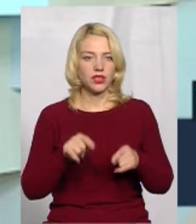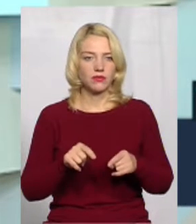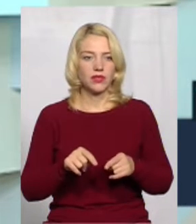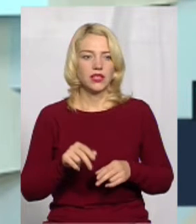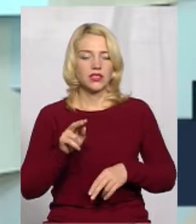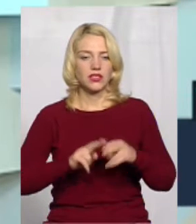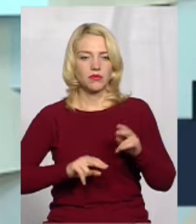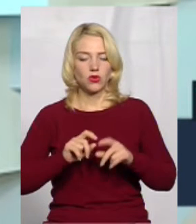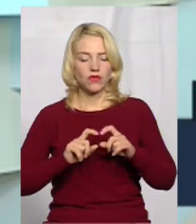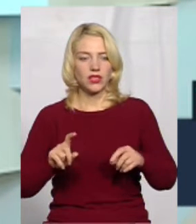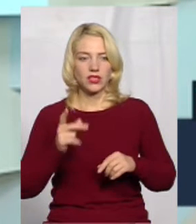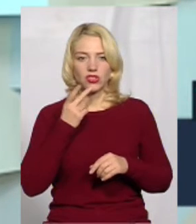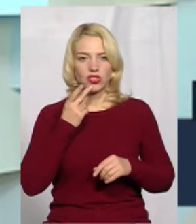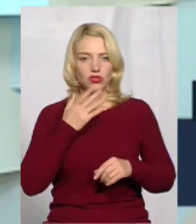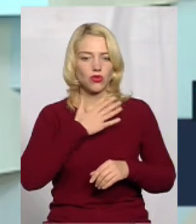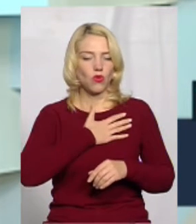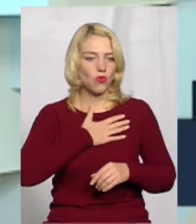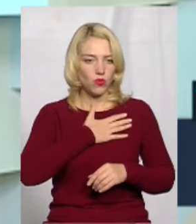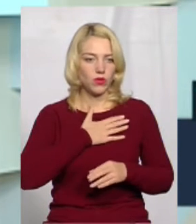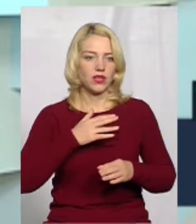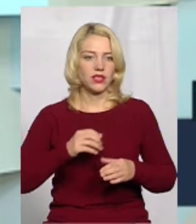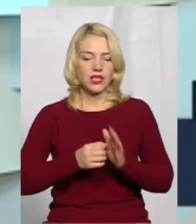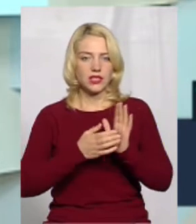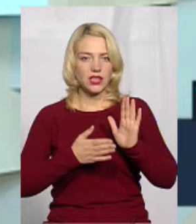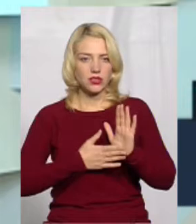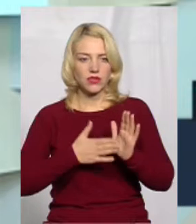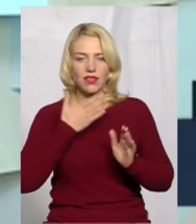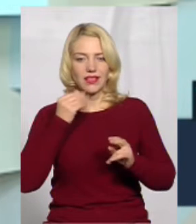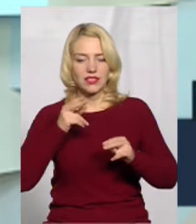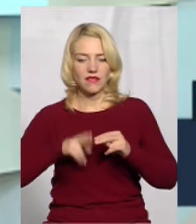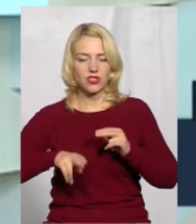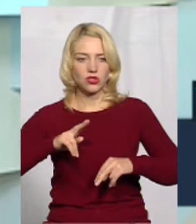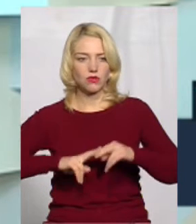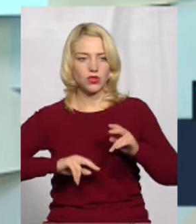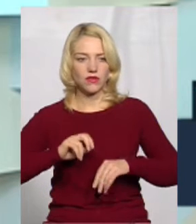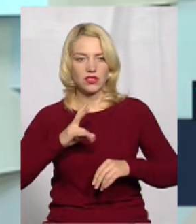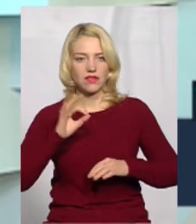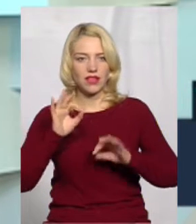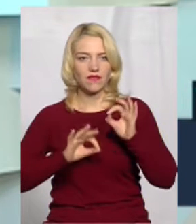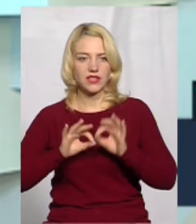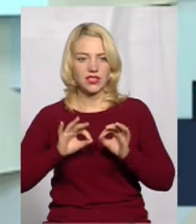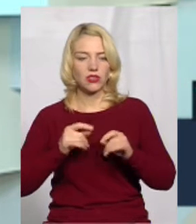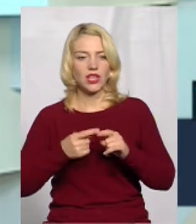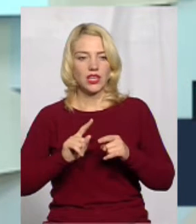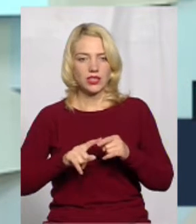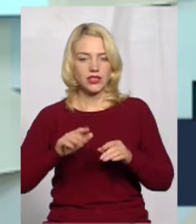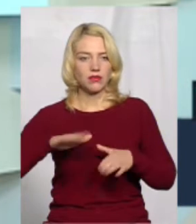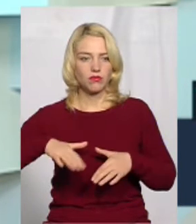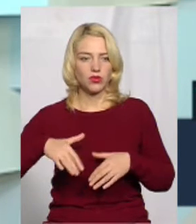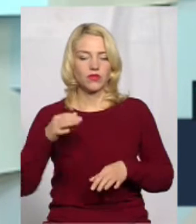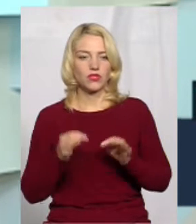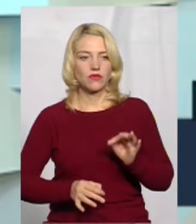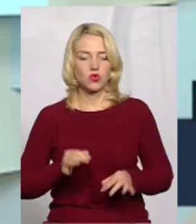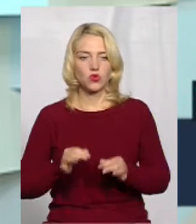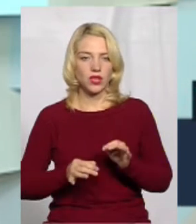забудовники, що дуже часто люблять зареєструвати незавершене будівництво на певний відсоток і тим же потім в